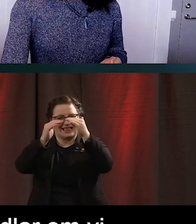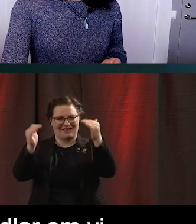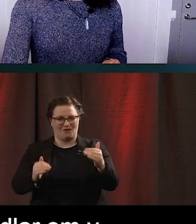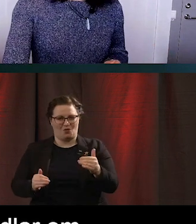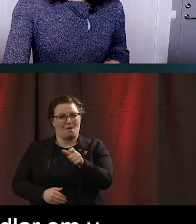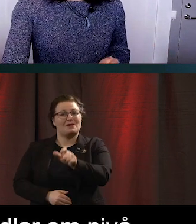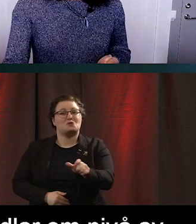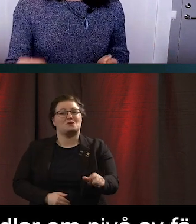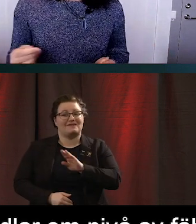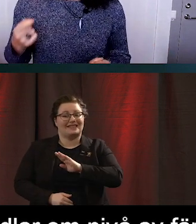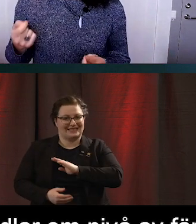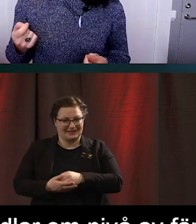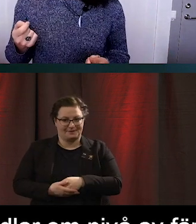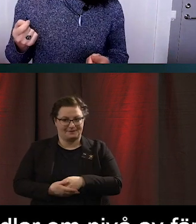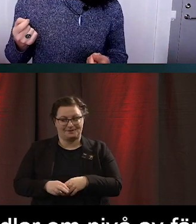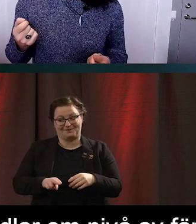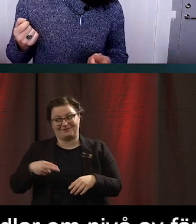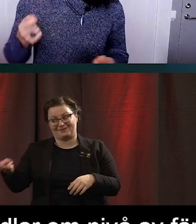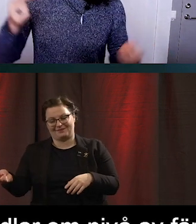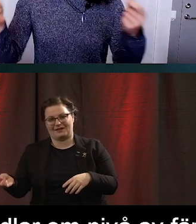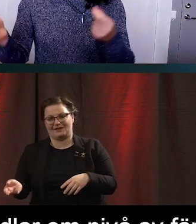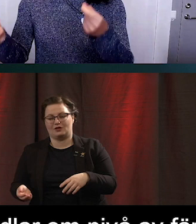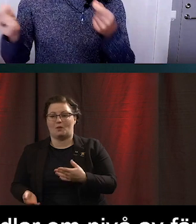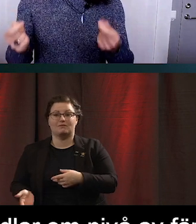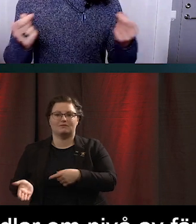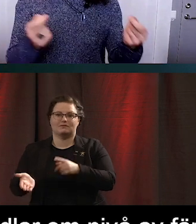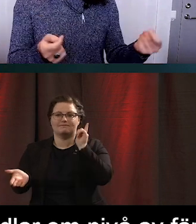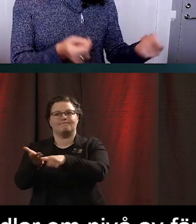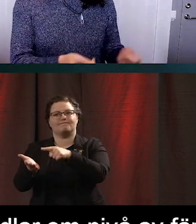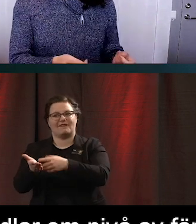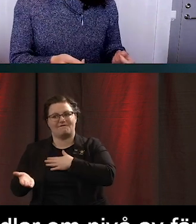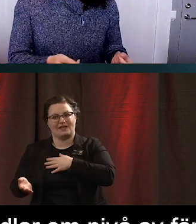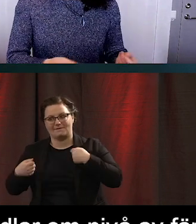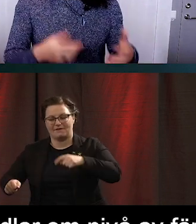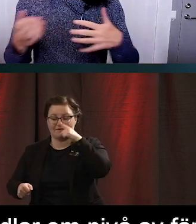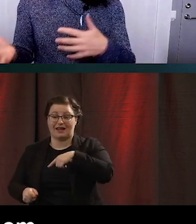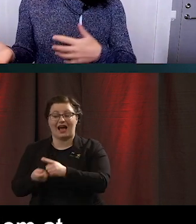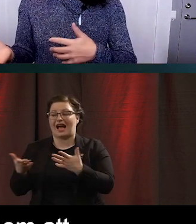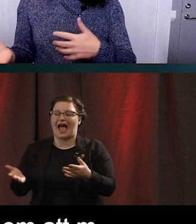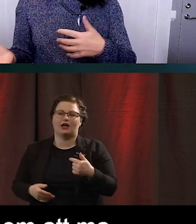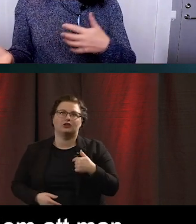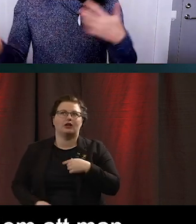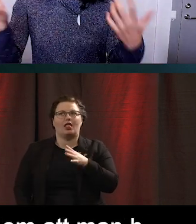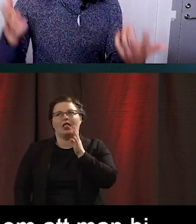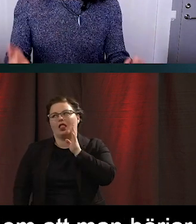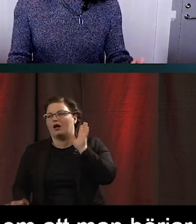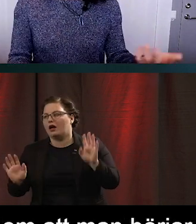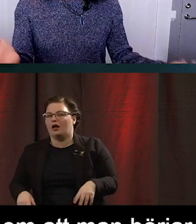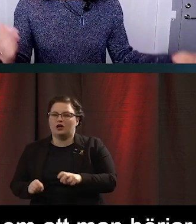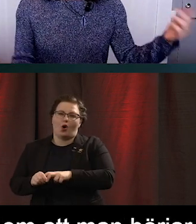avsiktliga felhandlingarna handlar ju mer om att man kanske tröttnar lite på att gå den gängsevägen och börjar hoppa över saker. Eller